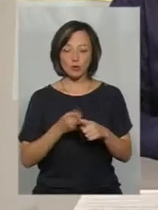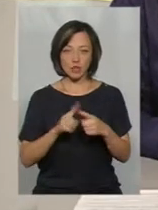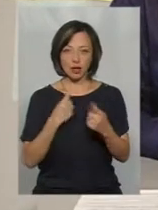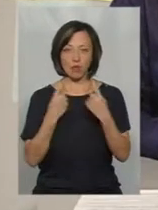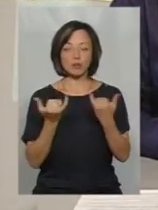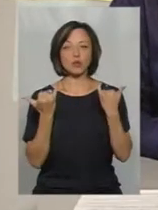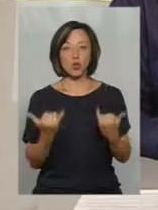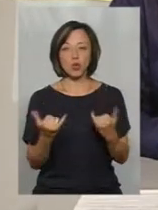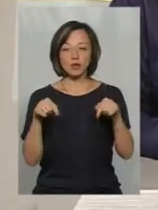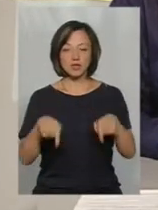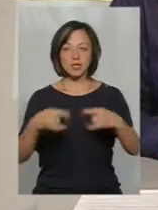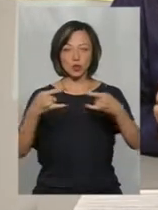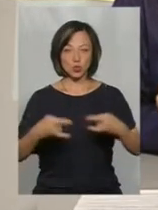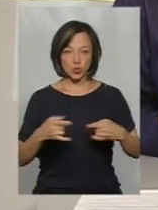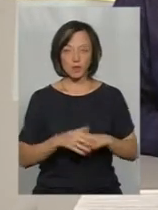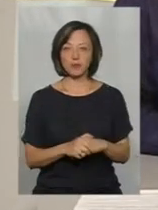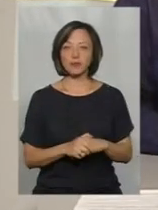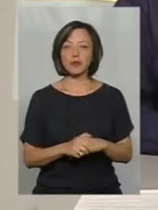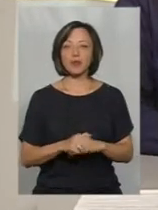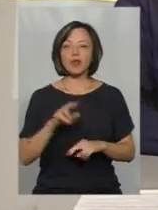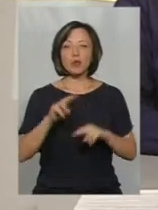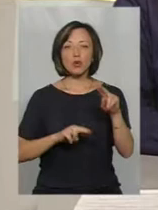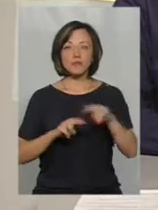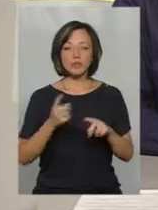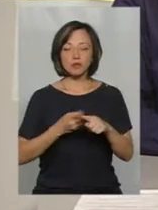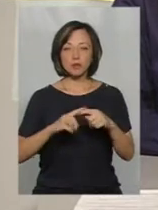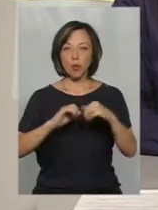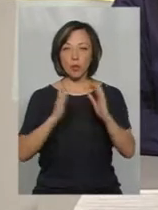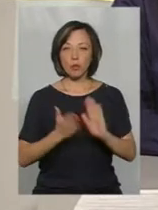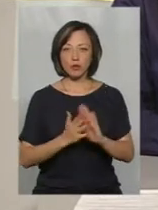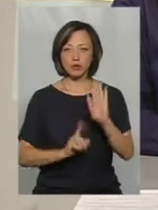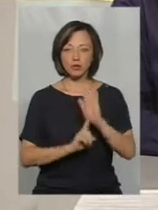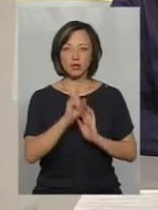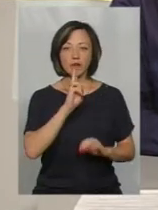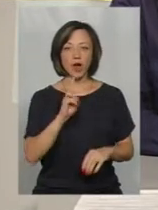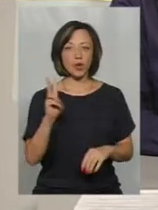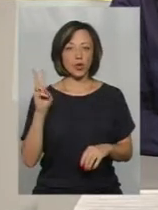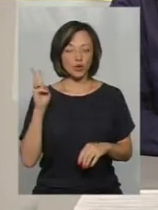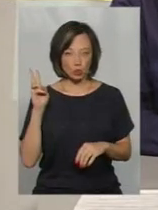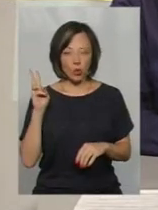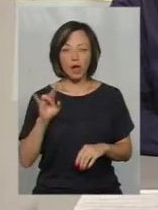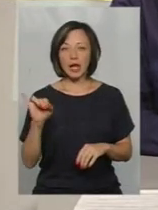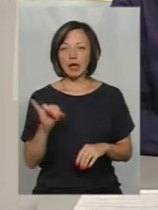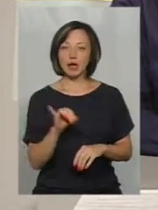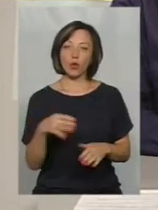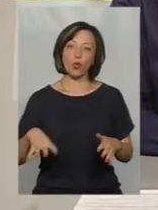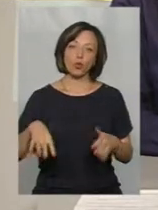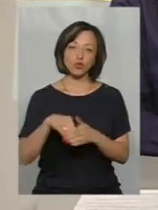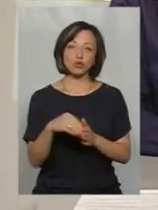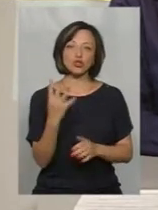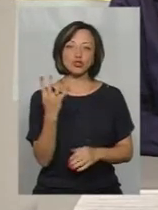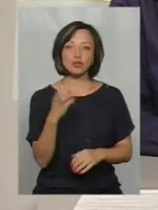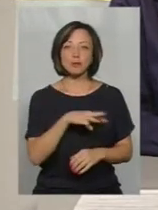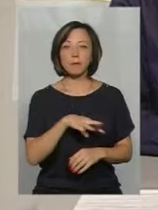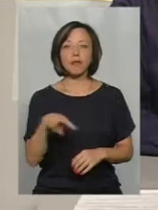говоримо сьогодні у цій студії. Будівництво цього комплексу розпочалось два роки тому і коштувало 400